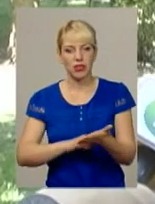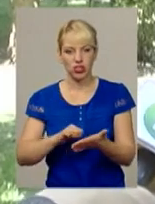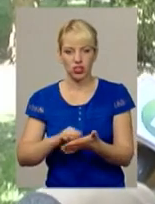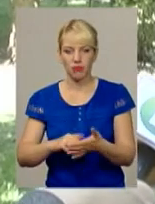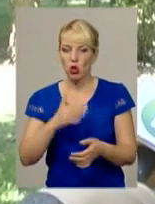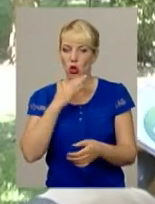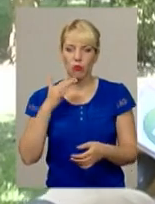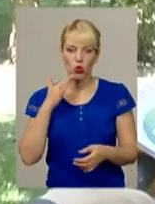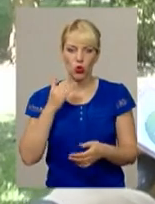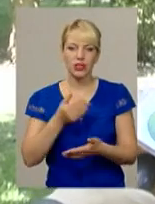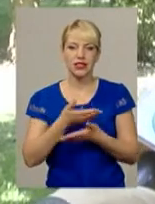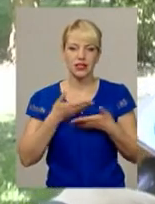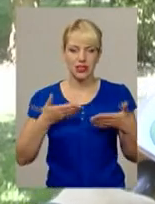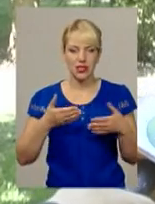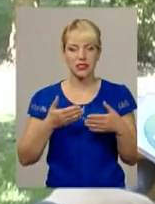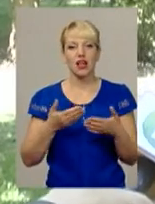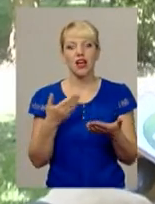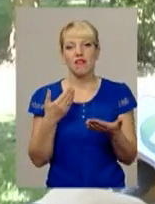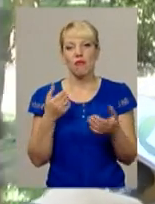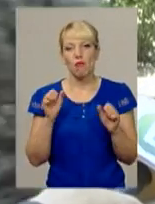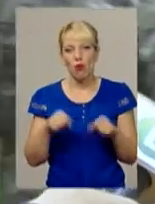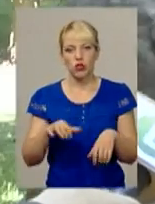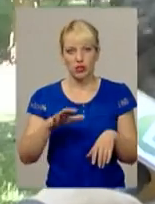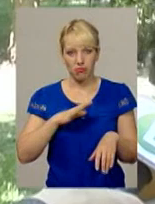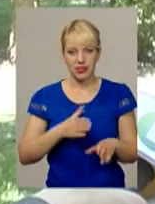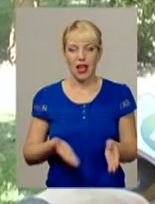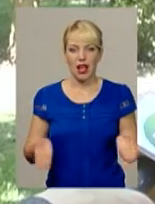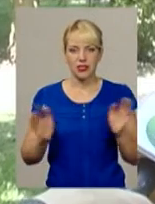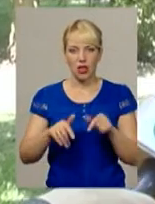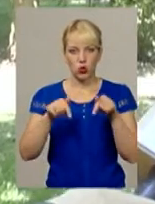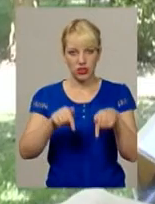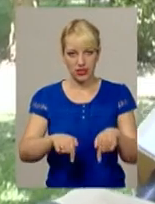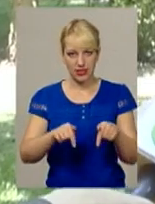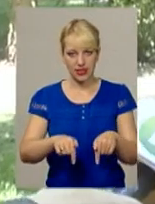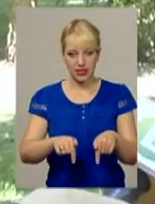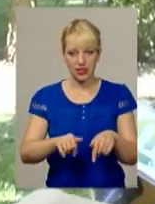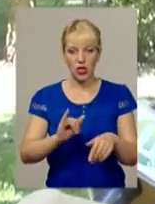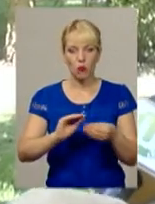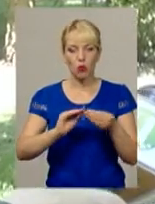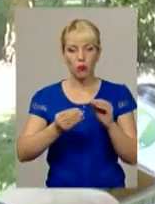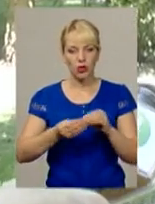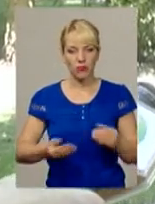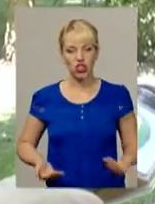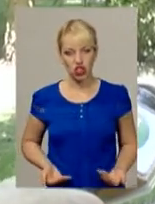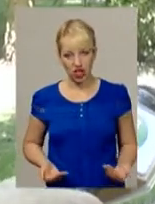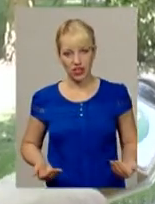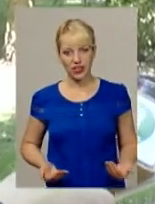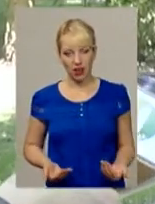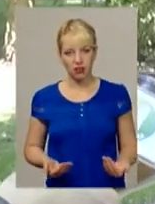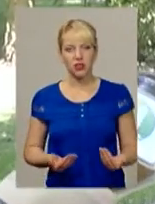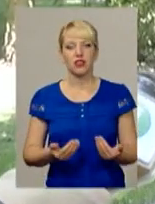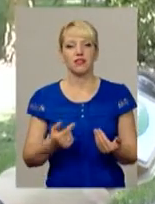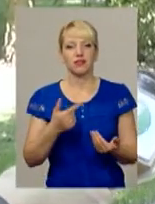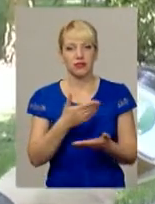багато з нас, очевидно, залишаться тут. І тому проблеми життя нас цікавують.